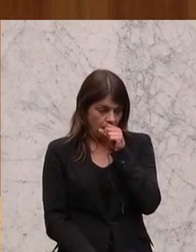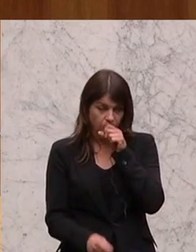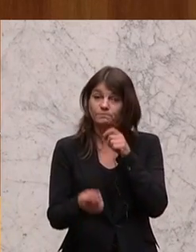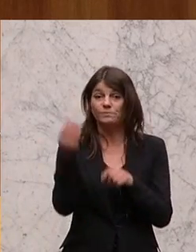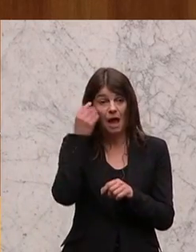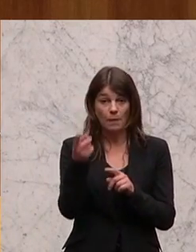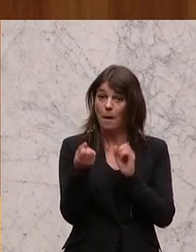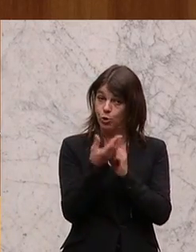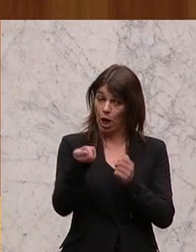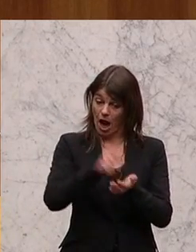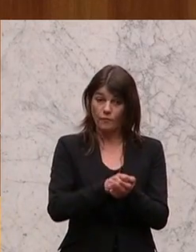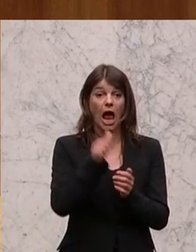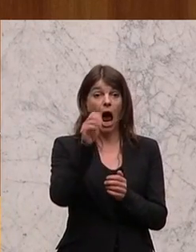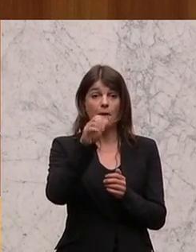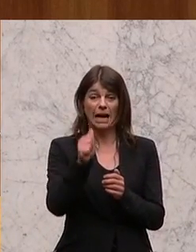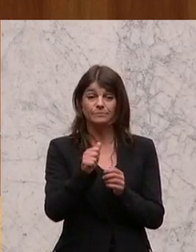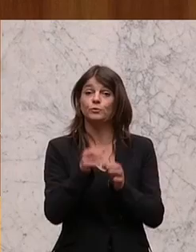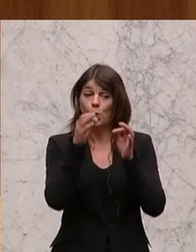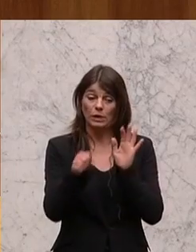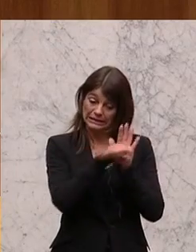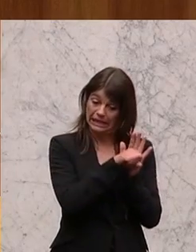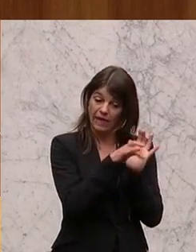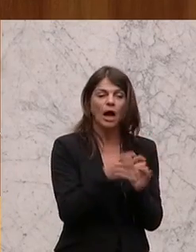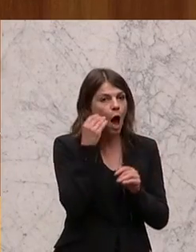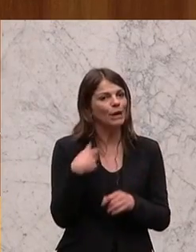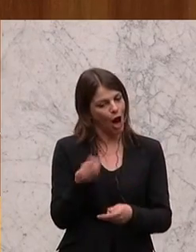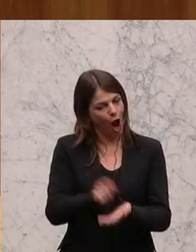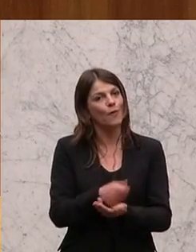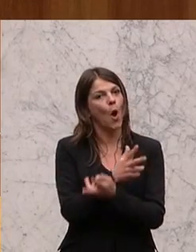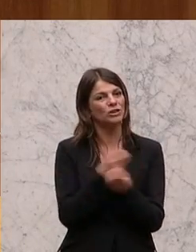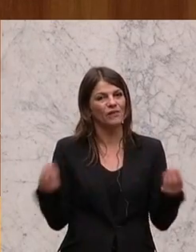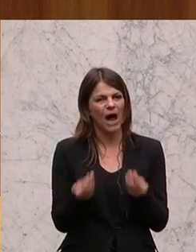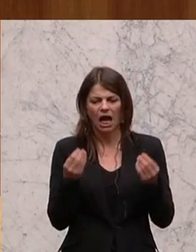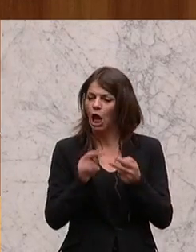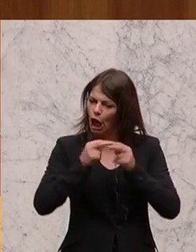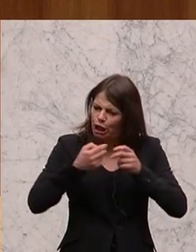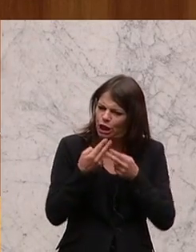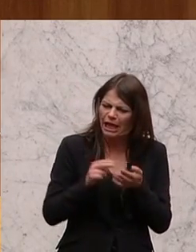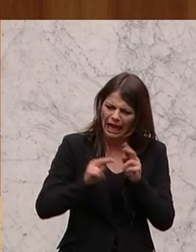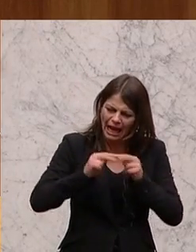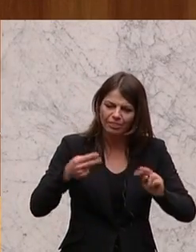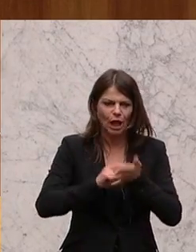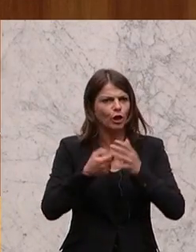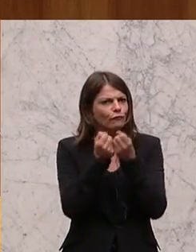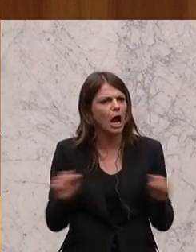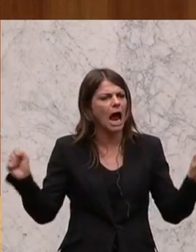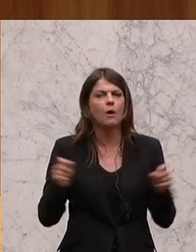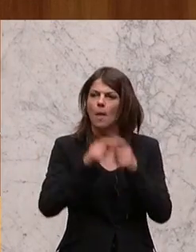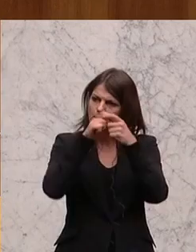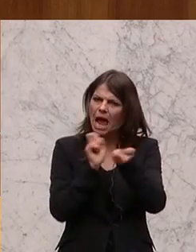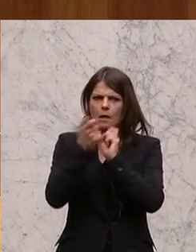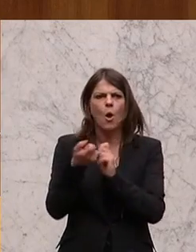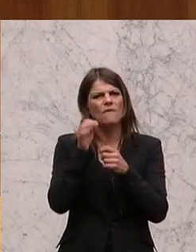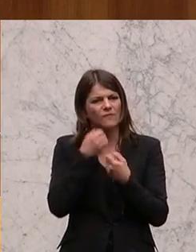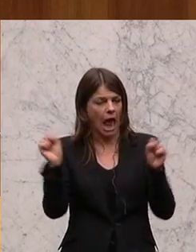Wenn er Produkte mit diesem Zeichen kauft, kauft er lupenreine österreichische Ware. Er kauft gentechnikfreie Ware, er kauft Ware, die palmölfrei